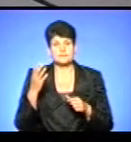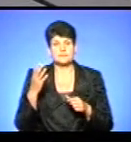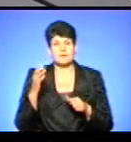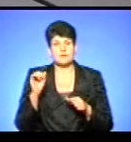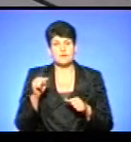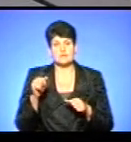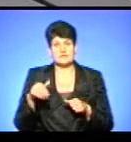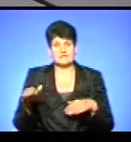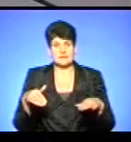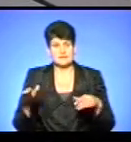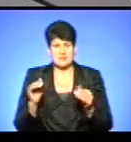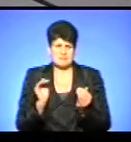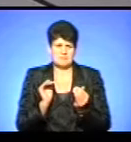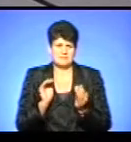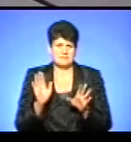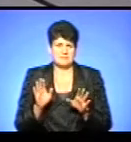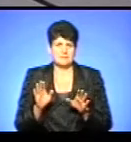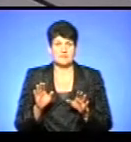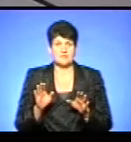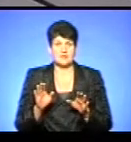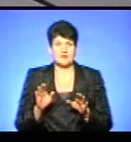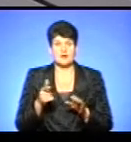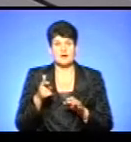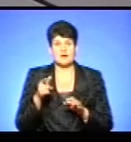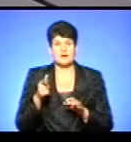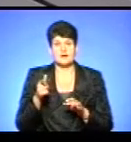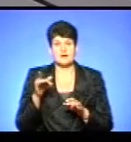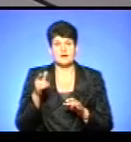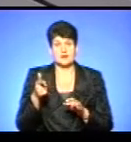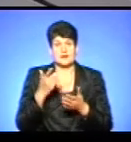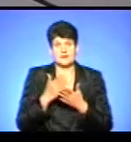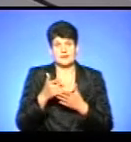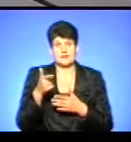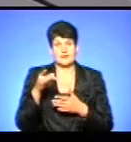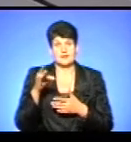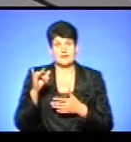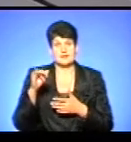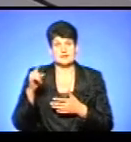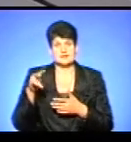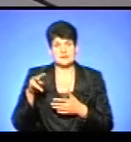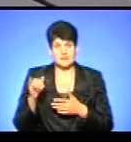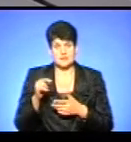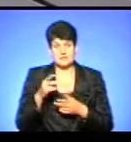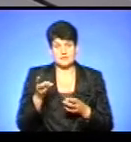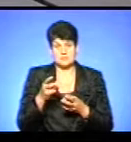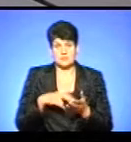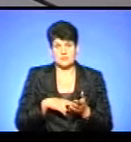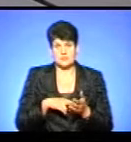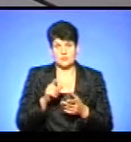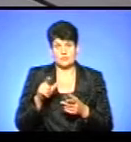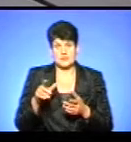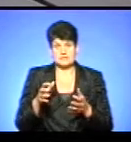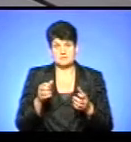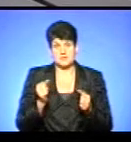палкою відігнати. Вони невеликі, такі трохи виягузи, а є грізлі медведі. Ну, там кожного людину сприймають. вже треба бояти. Так, вони там людей сприймають, як